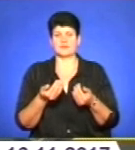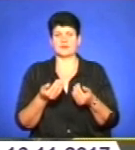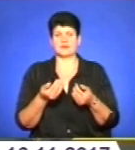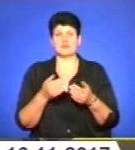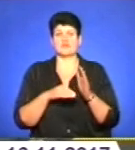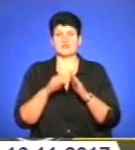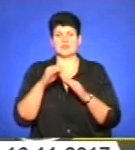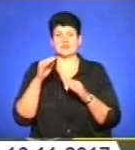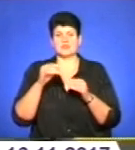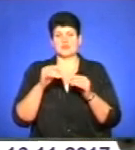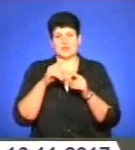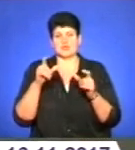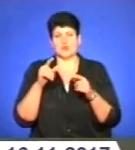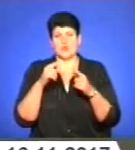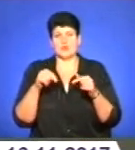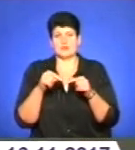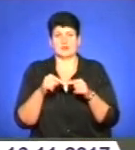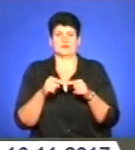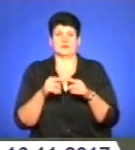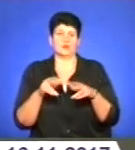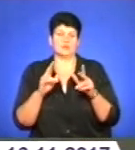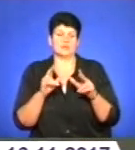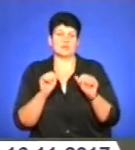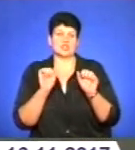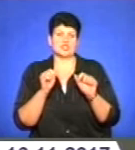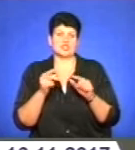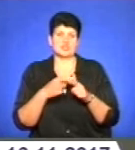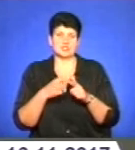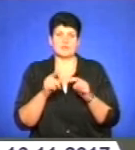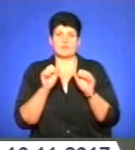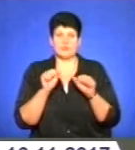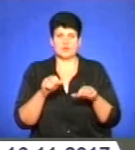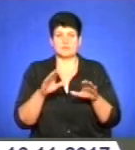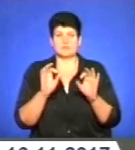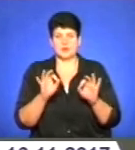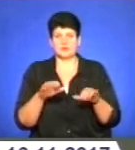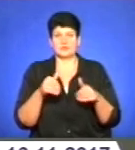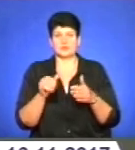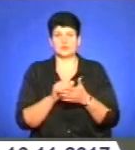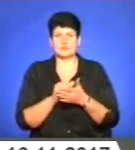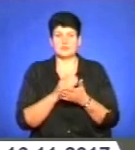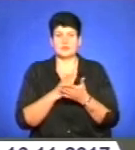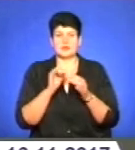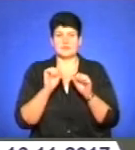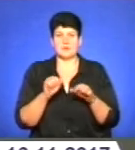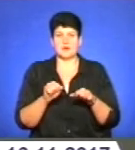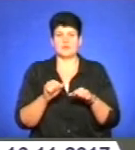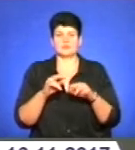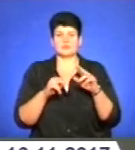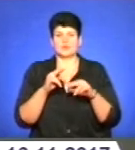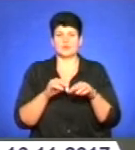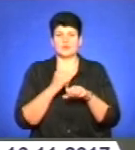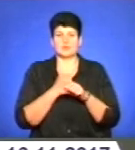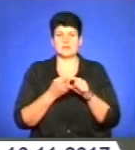вищестоящих органів, які компетентні в тому, щоб сказати, чи правомірно введені ці документи, чи має право забудовник здійснювати такі роботи. Всі